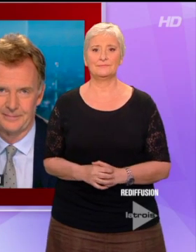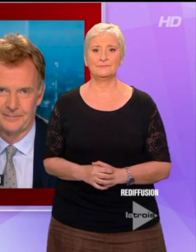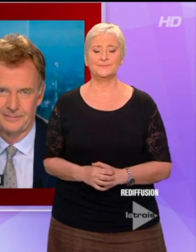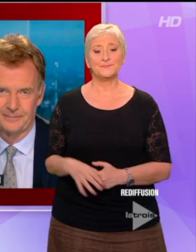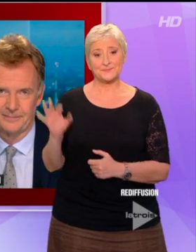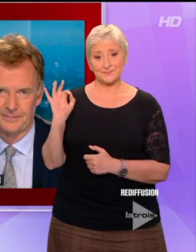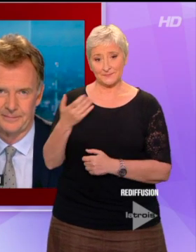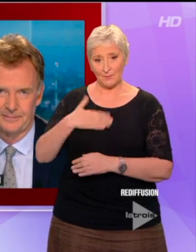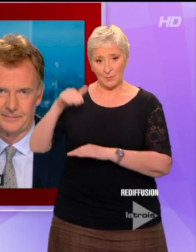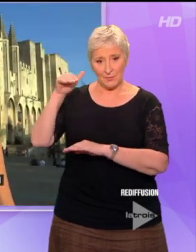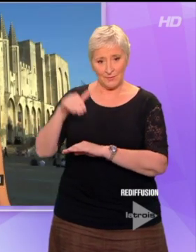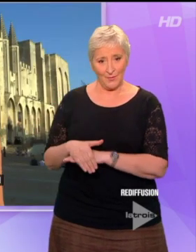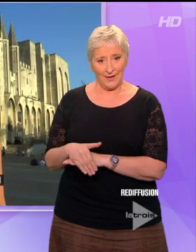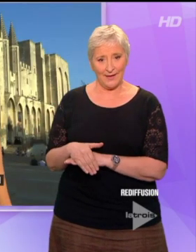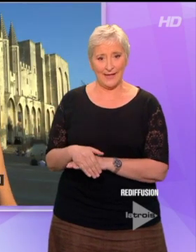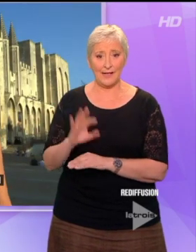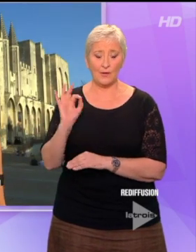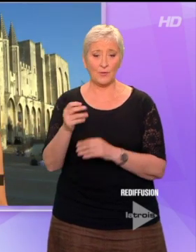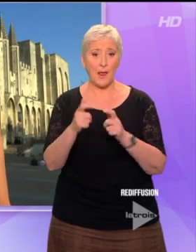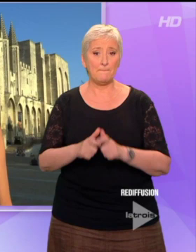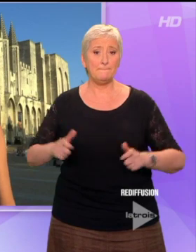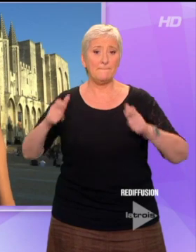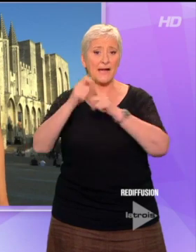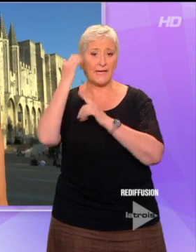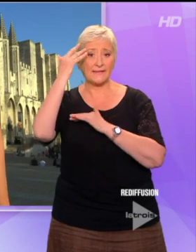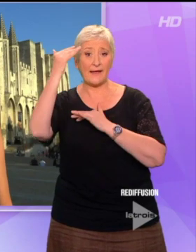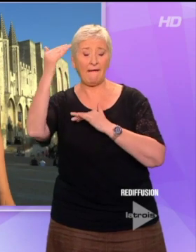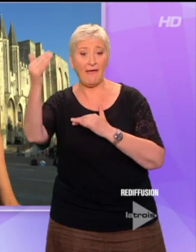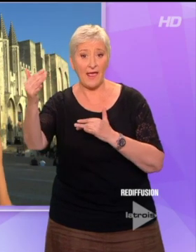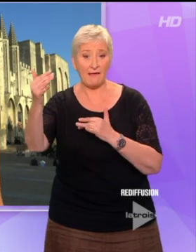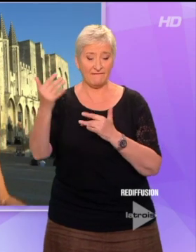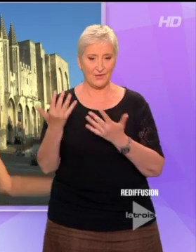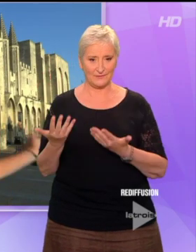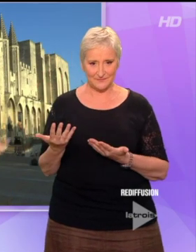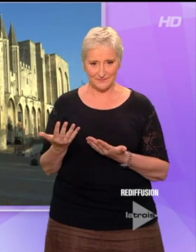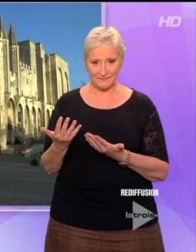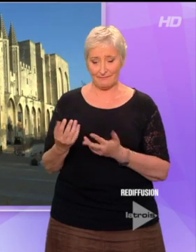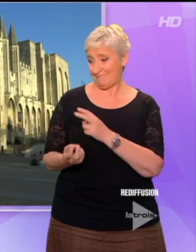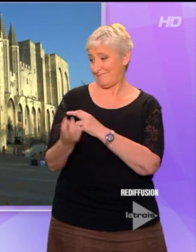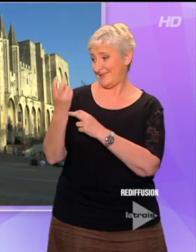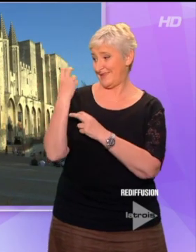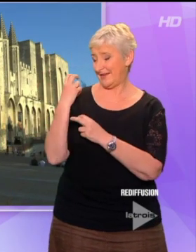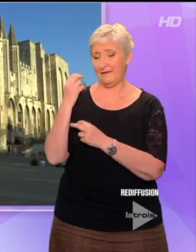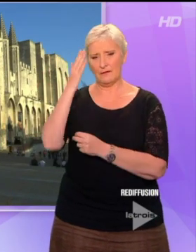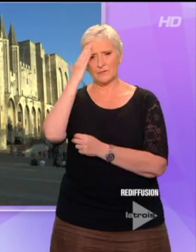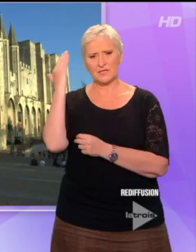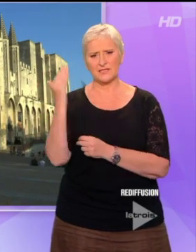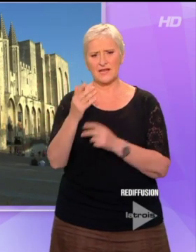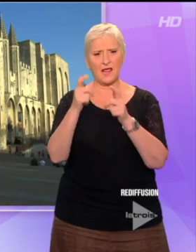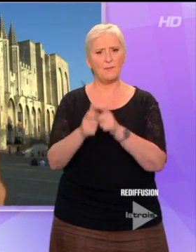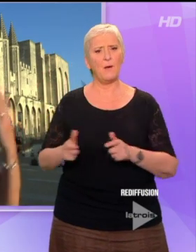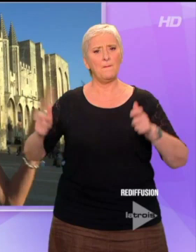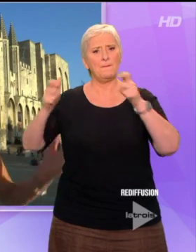Mais oui, bonsoir François. Effectivement, Palais des Rêves, Palais rêvé, rêve de palais. Juste derrière moi, le fameux Palais